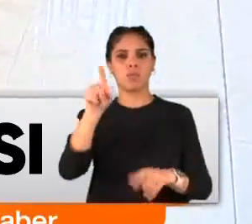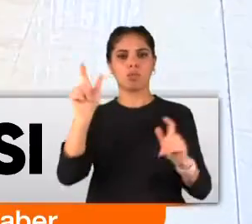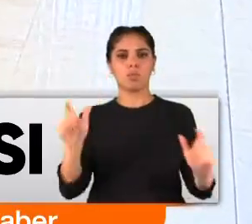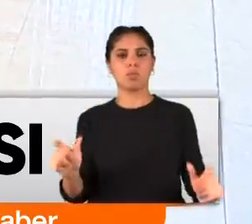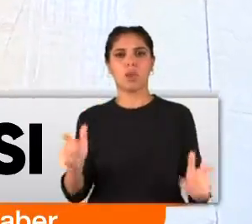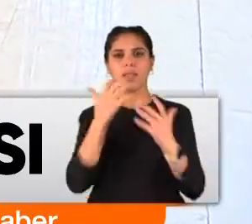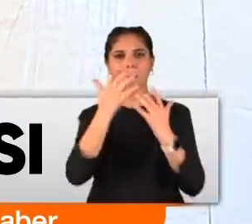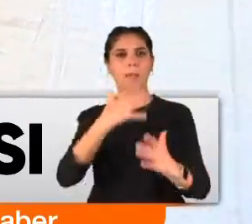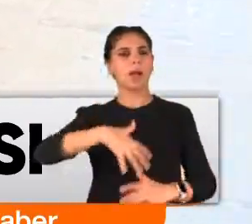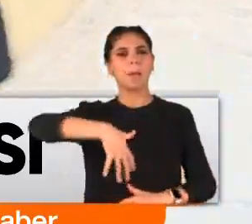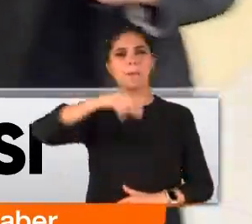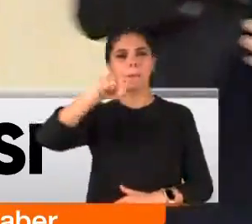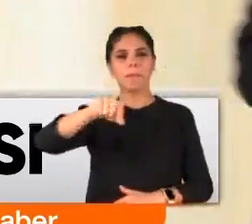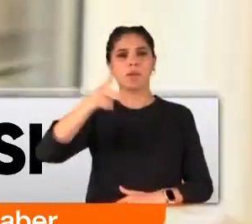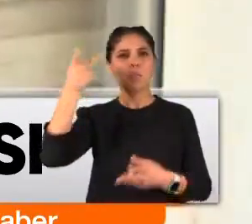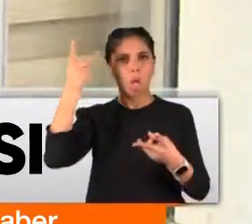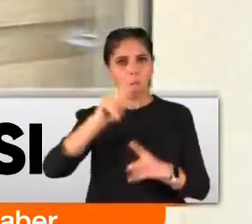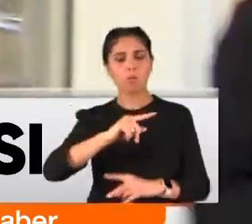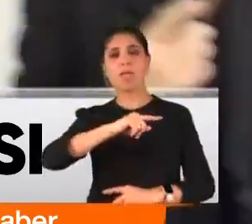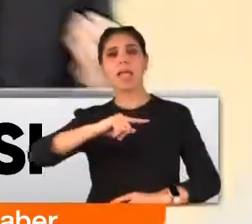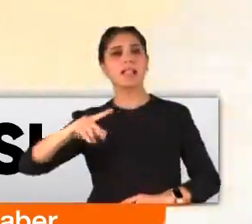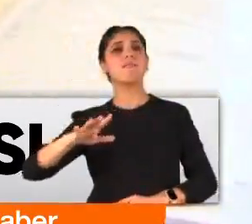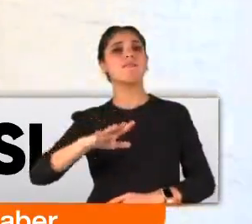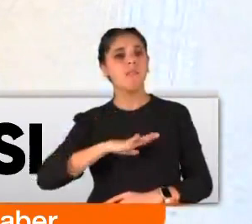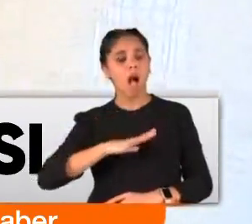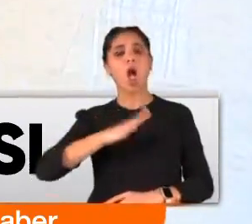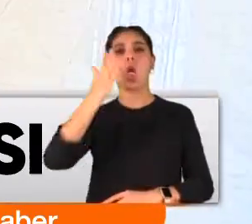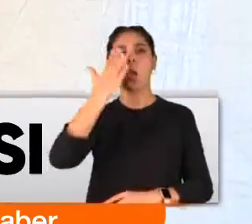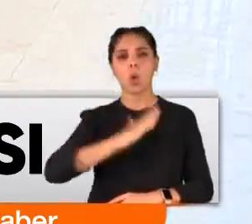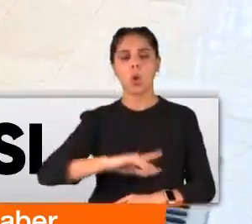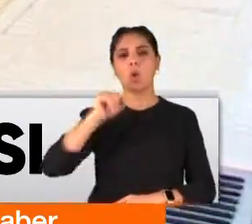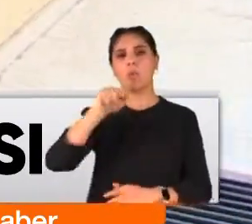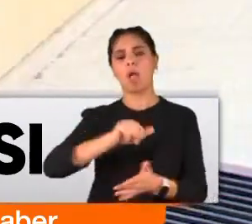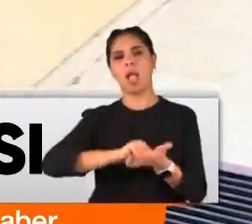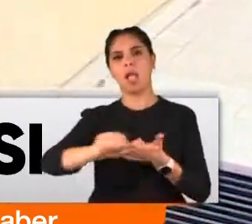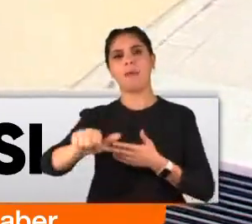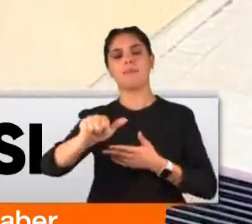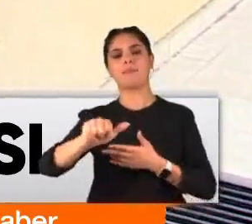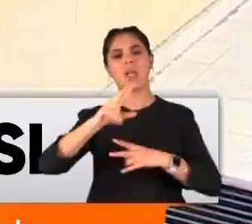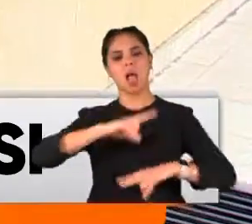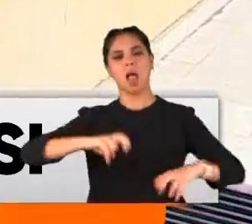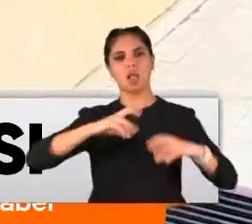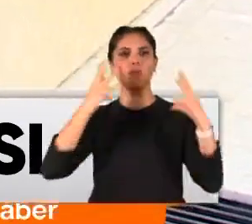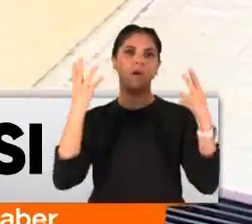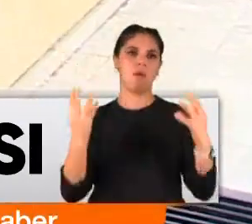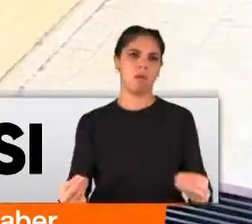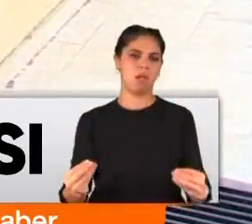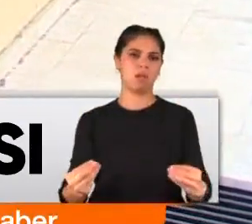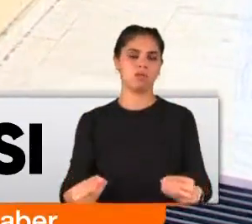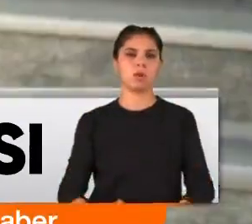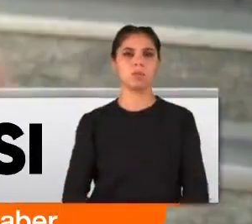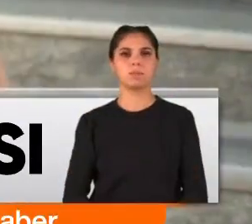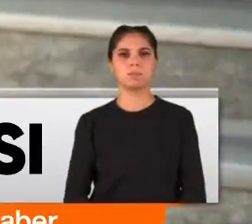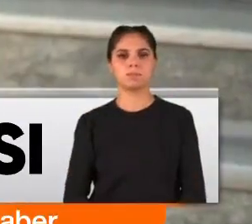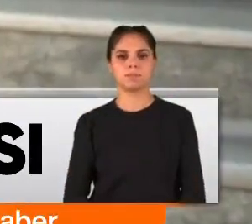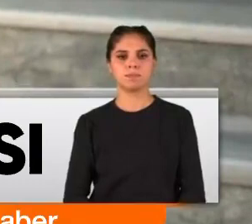rehabilitasyon merkezinin bu ölümde bir ihmali var mı yok mu işte tüm bunlar gerekli araştırmalar sonrasında ortaya